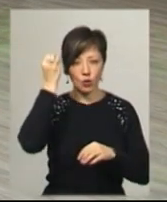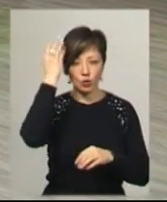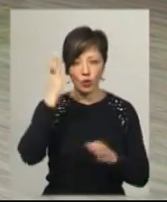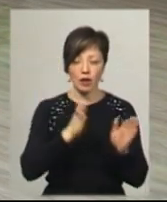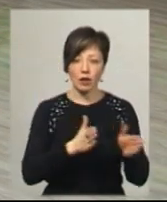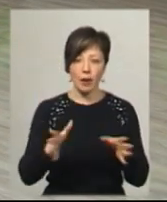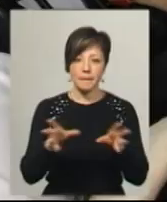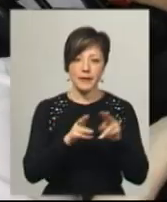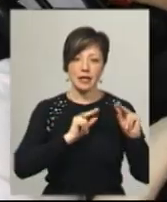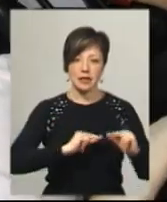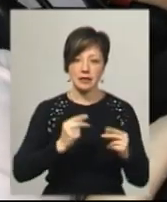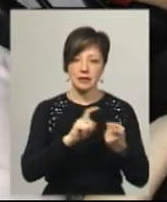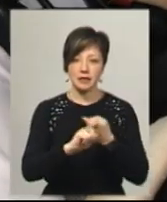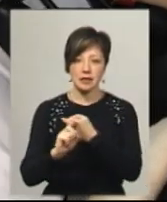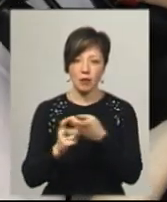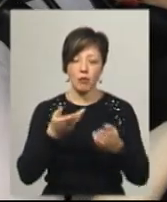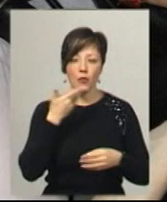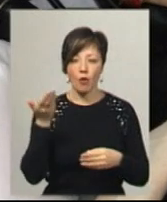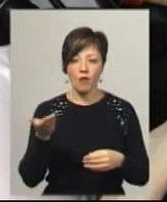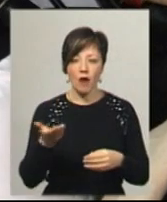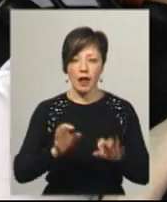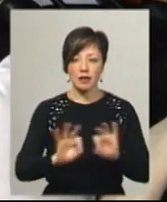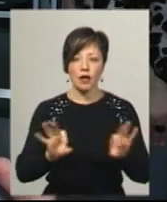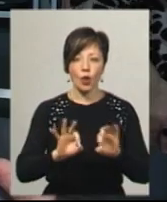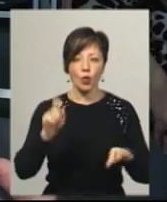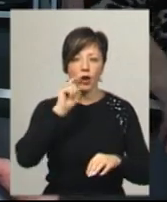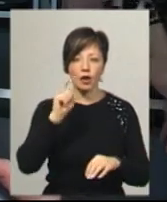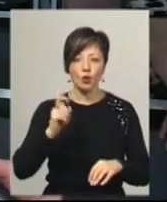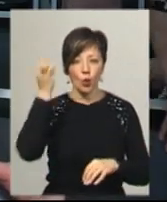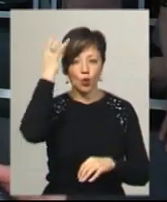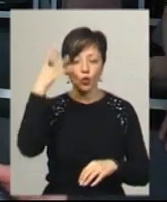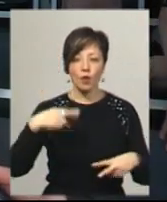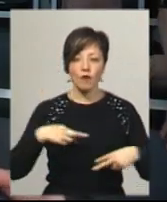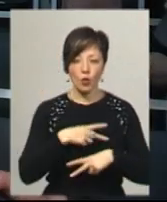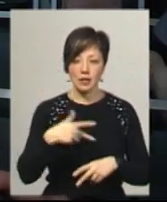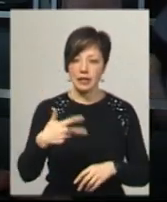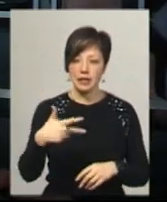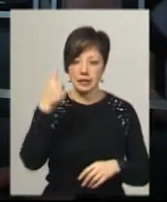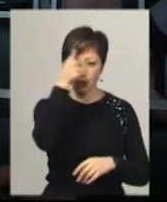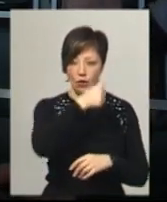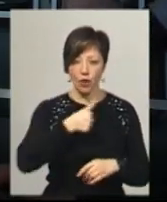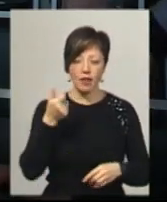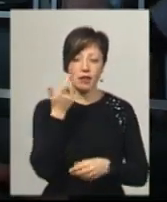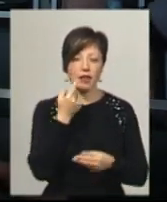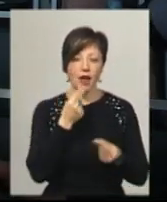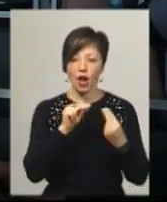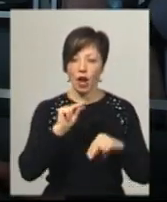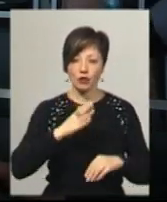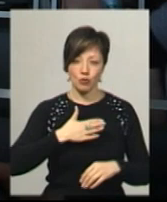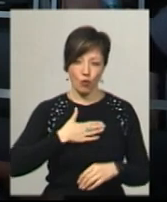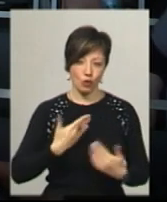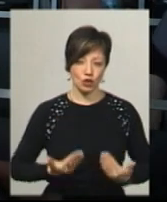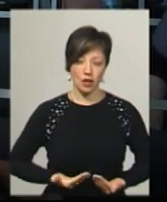налагодити партнерські зв'язки і пропагувати українську культуру в Угорщині. 30 років найкращого мого життя